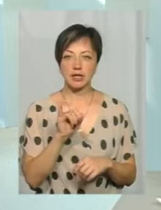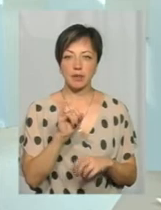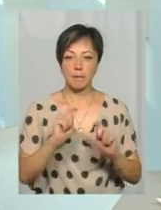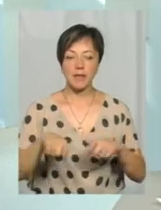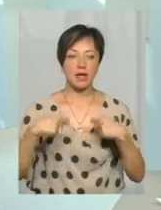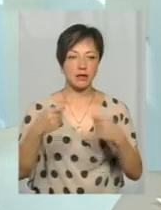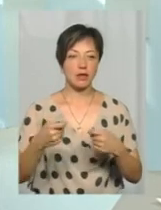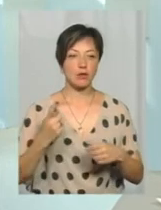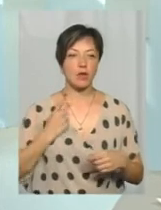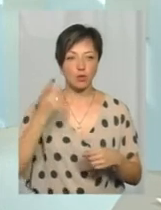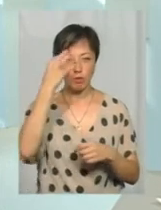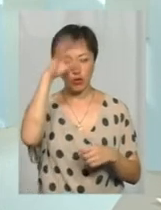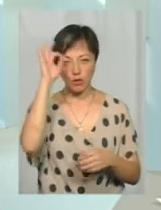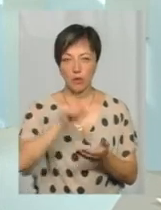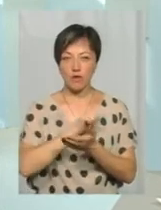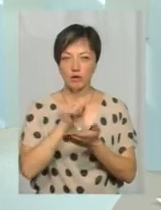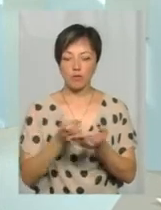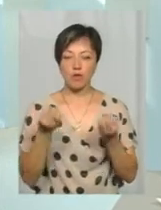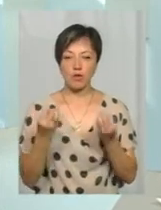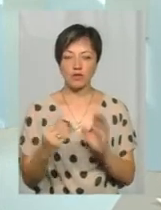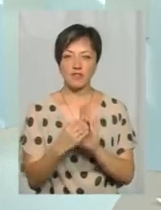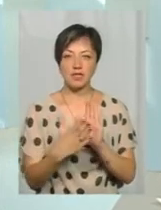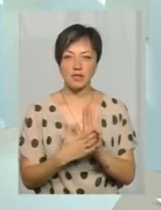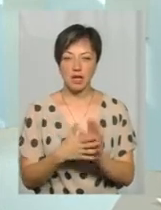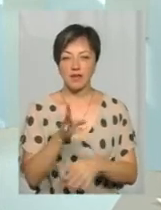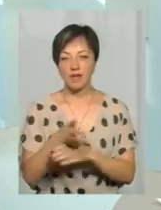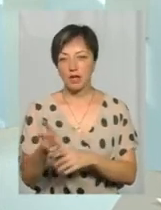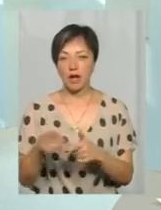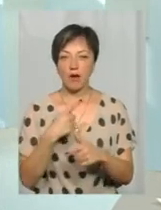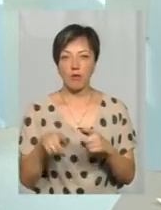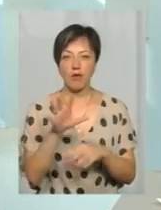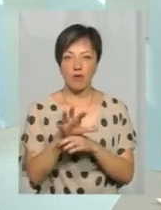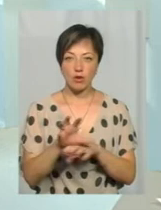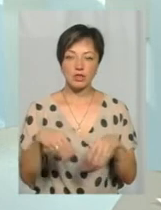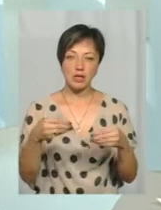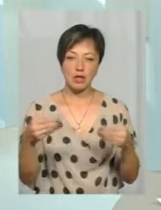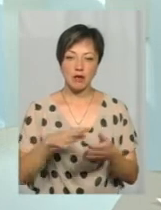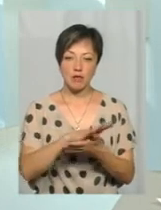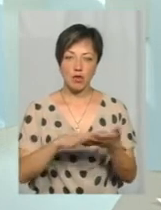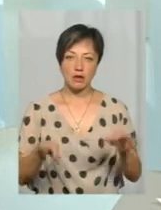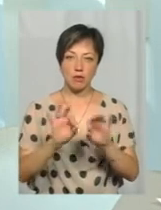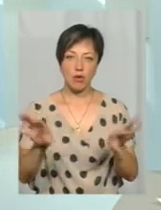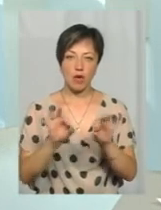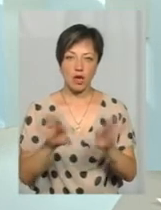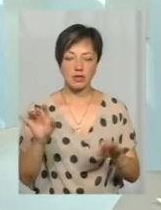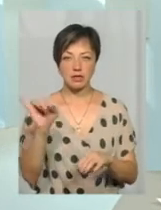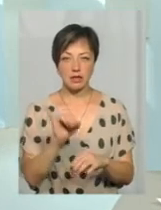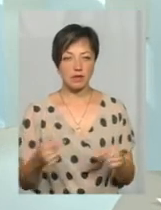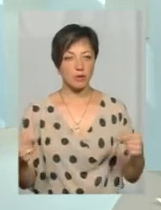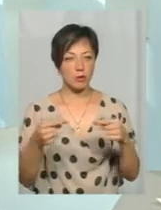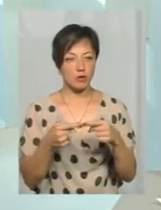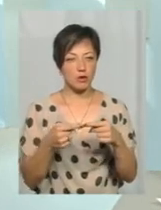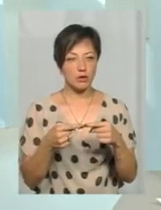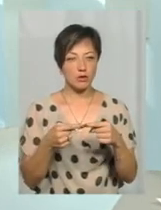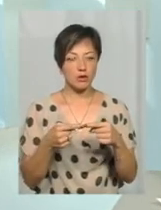передати його до патрульної поліції. Обов'язково просто фіксація, тобто, відео або фото з наданнями подальших пояснень. І, відповідно,